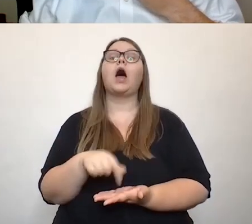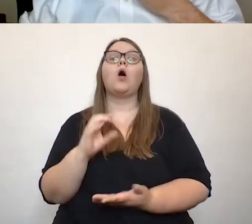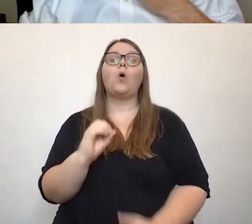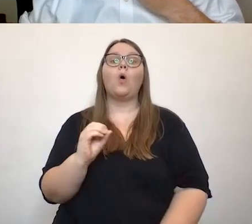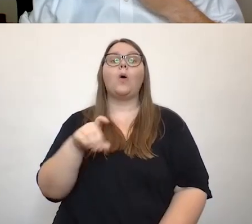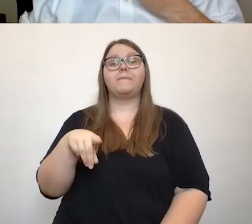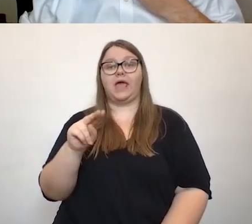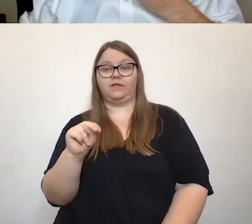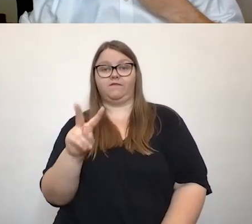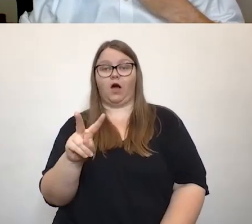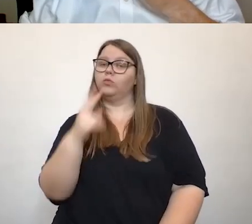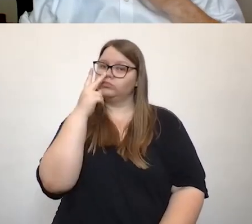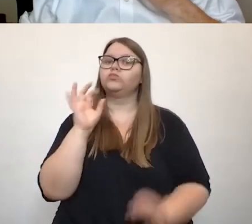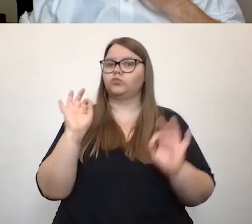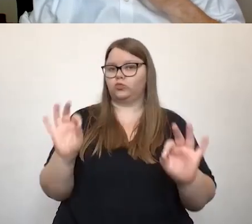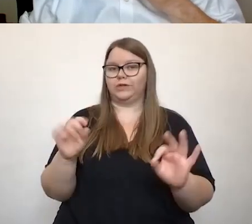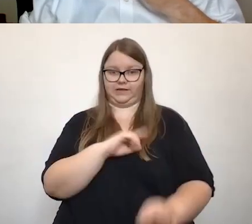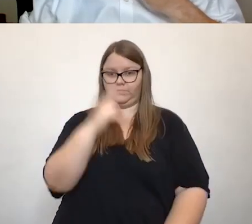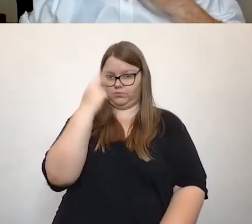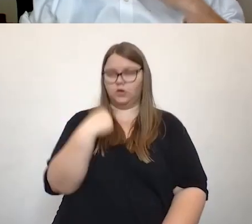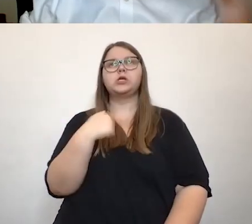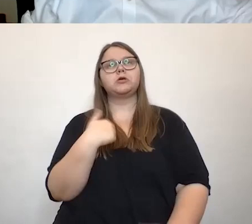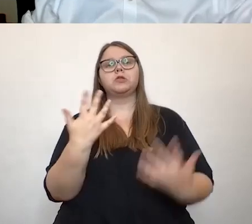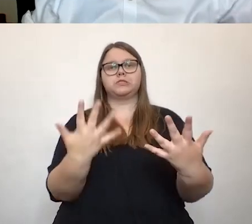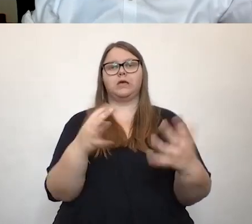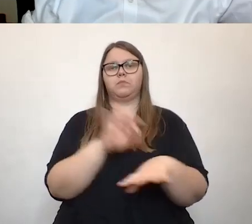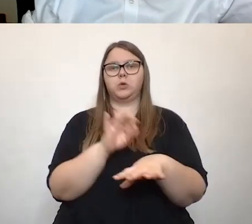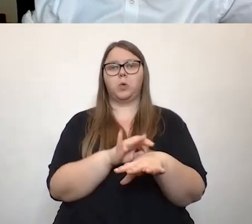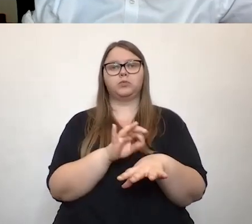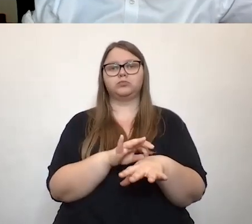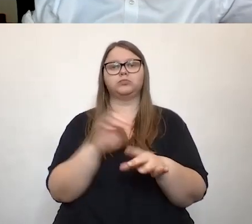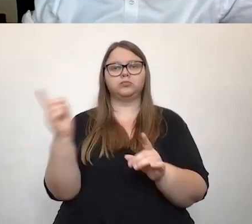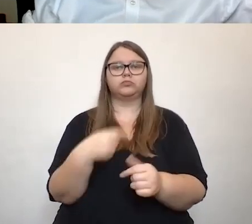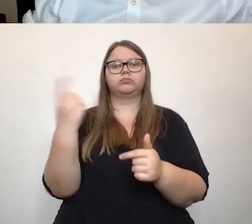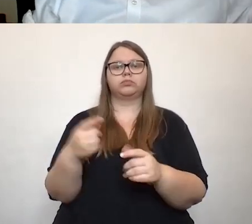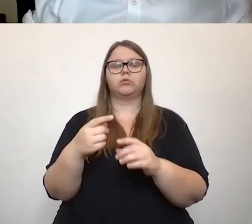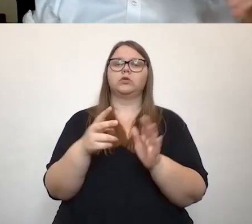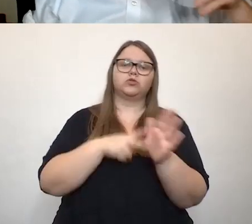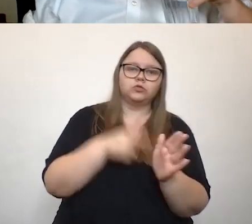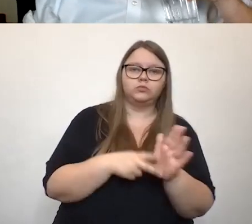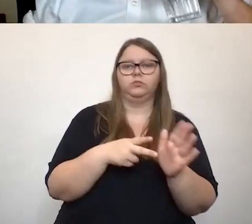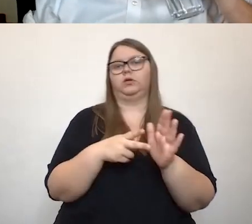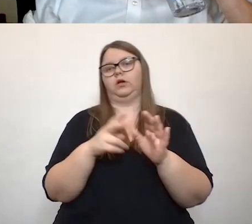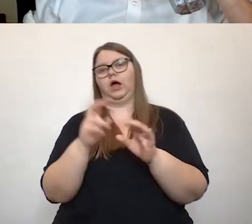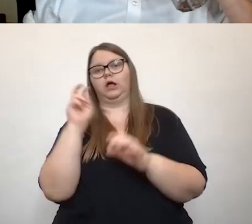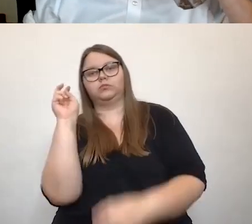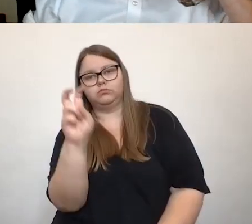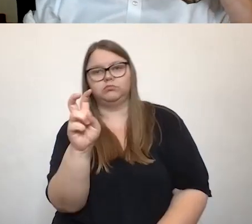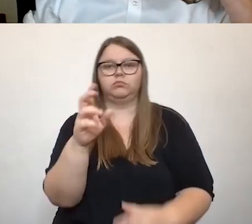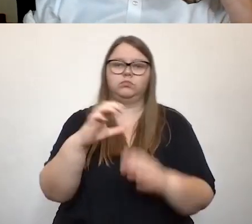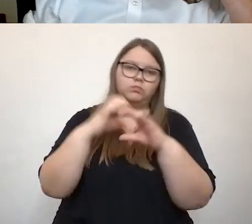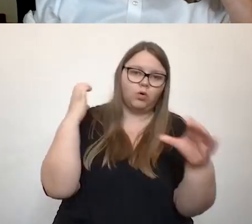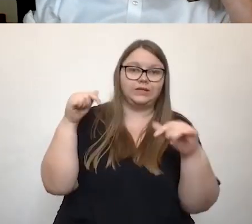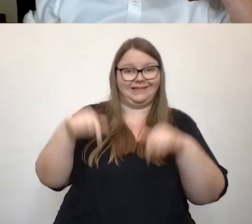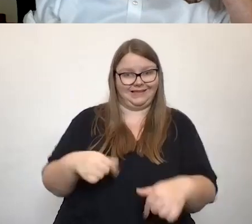jetzt als jemand, der nicht sieht. Ich habe alle zehn Minuten eine Bahn, die mich wohin bringt, ich habe Busse, ich habe Straßenbahn, S-Bahn, U-Bahn. Also hier in